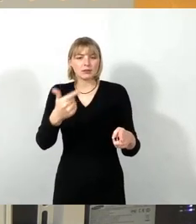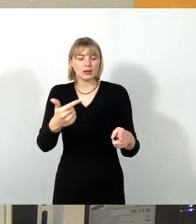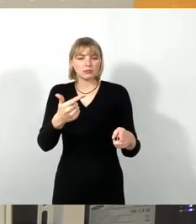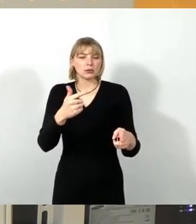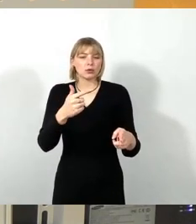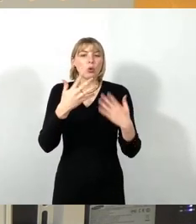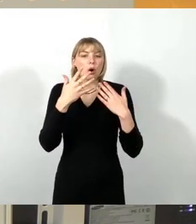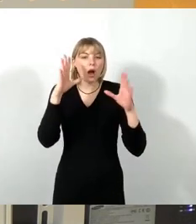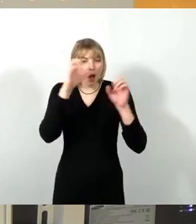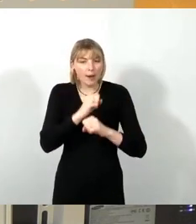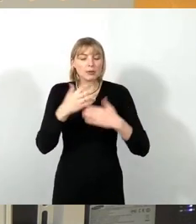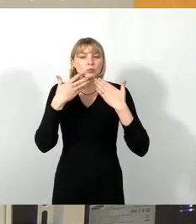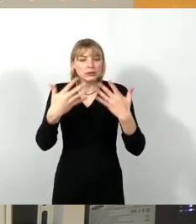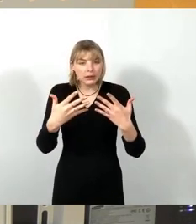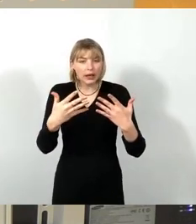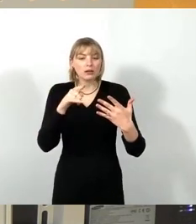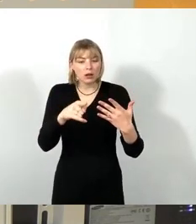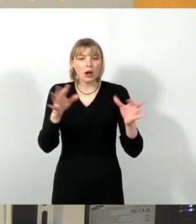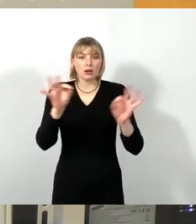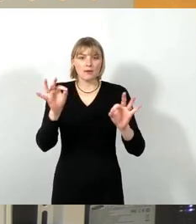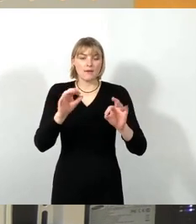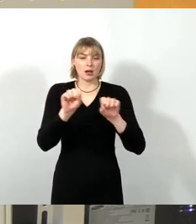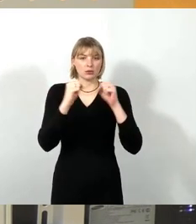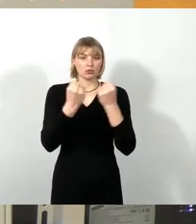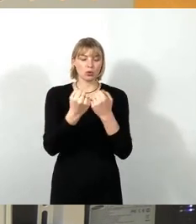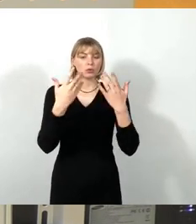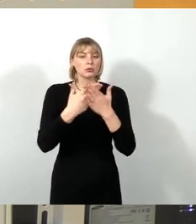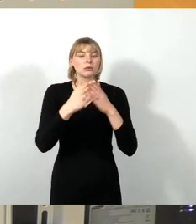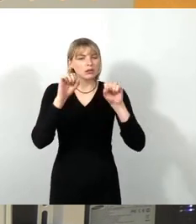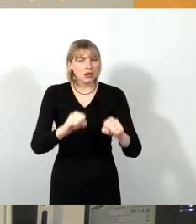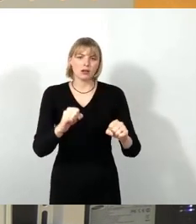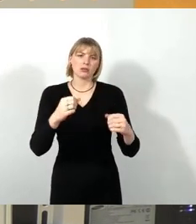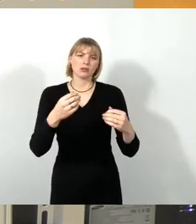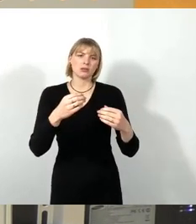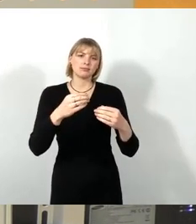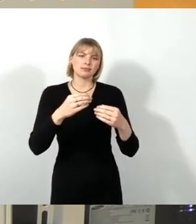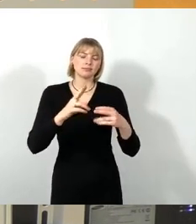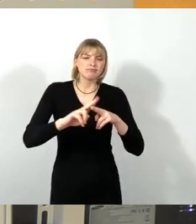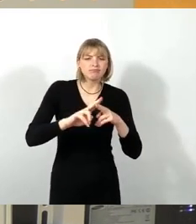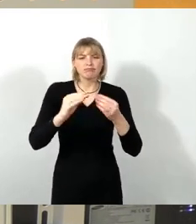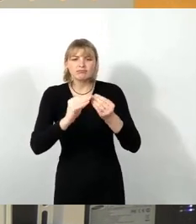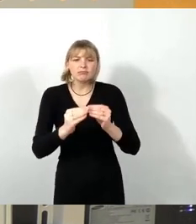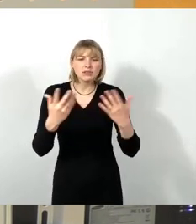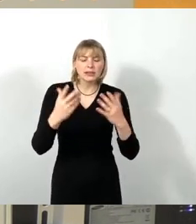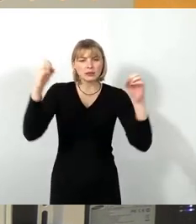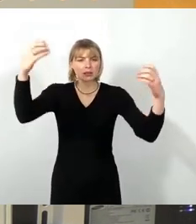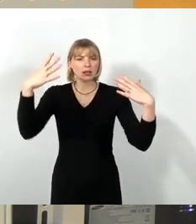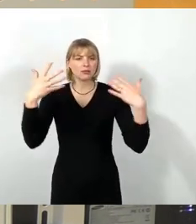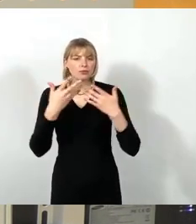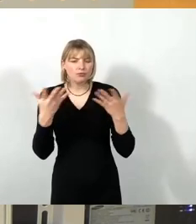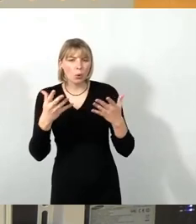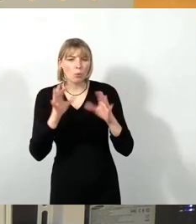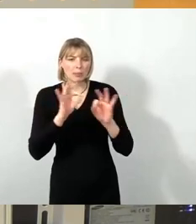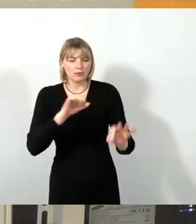Gefährdungsstellen. Und da was zu tun, ich sage mal, das kann doch nie falsch sein. Und da geht es wirklich nur um ein bisschen was. Und der leichte